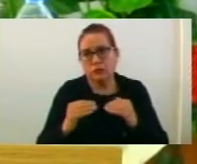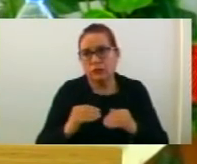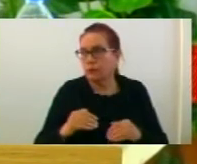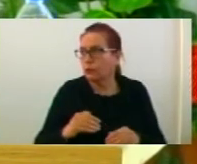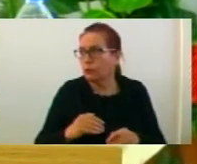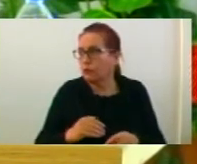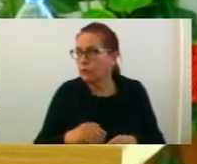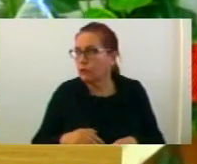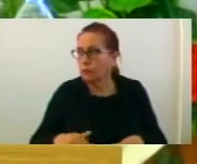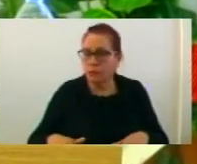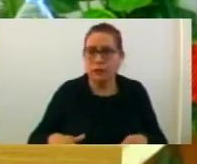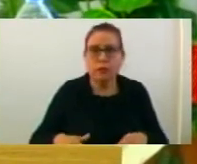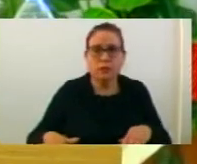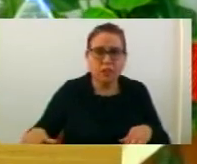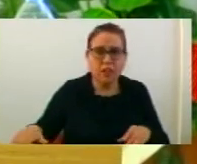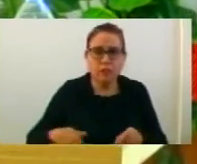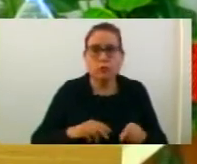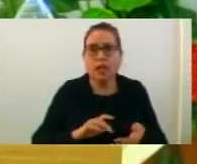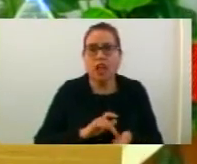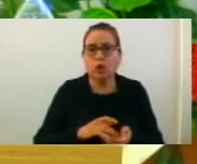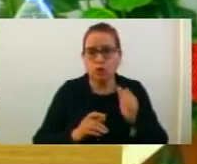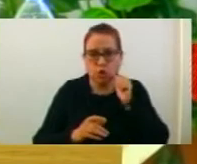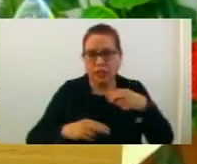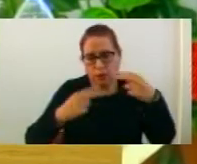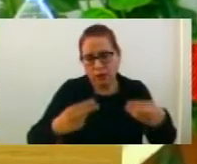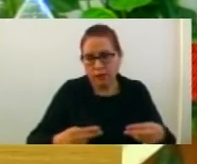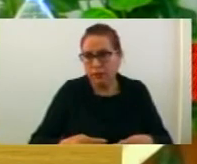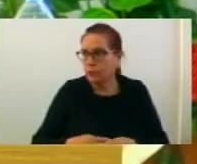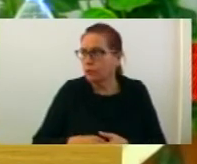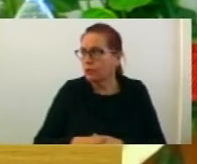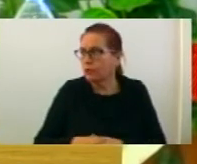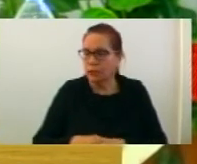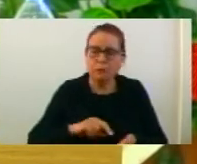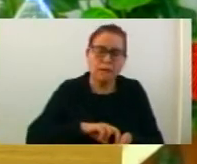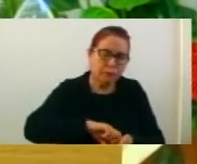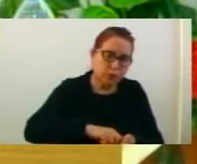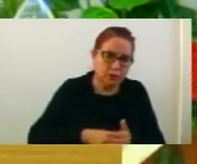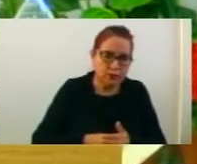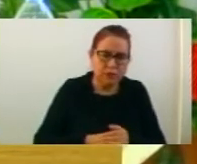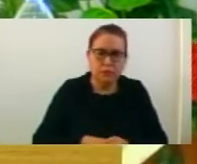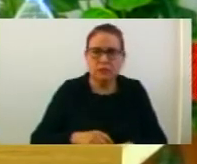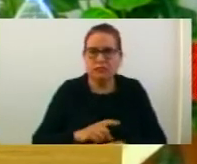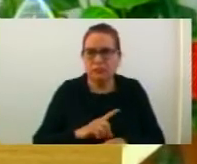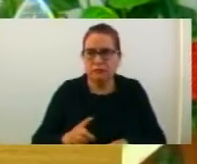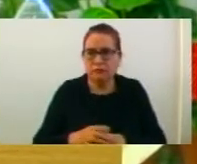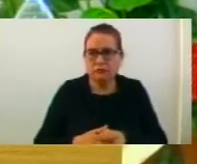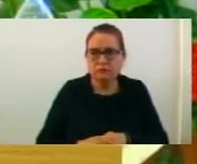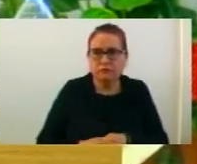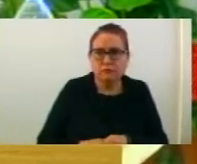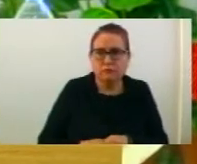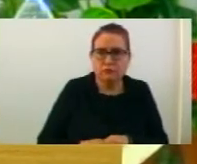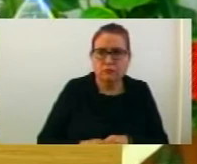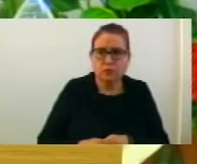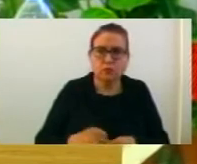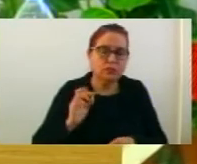или да дигнат рака за оба точка на днем ряда. Да нема политика, да нема популизъм. Старно е с